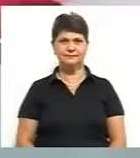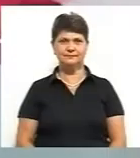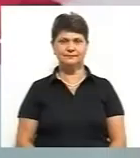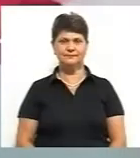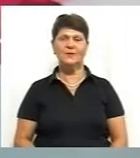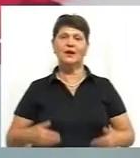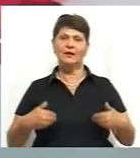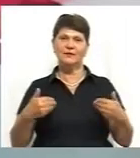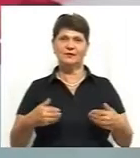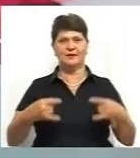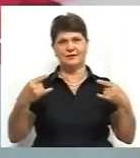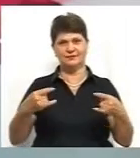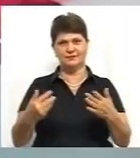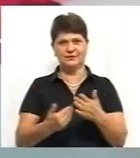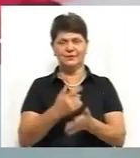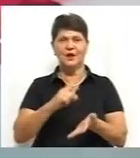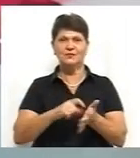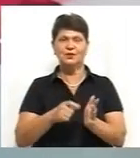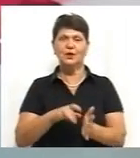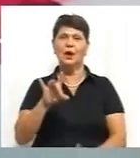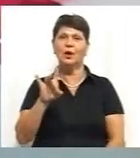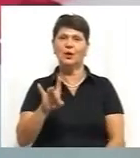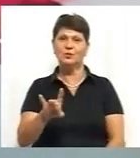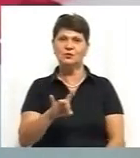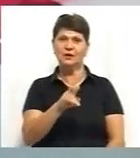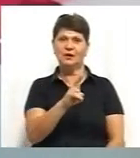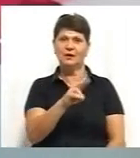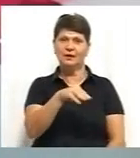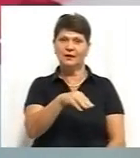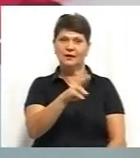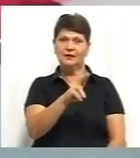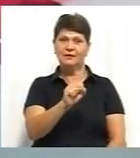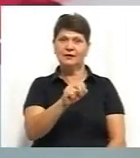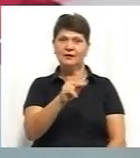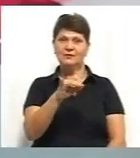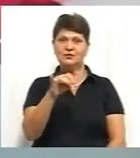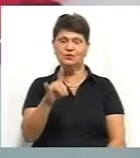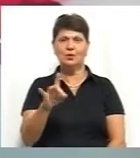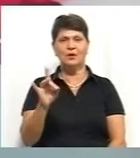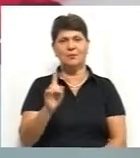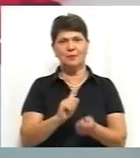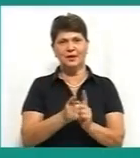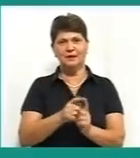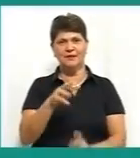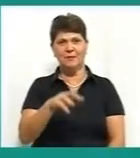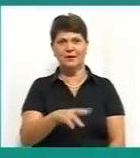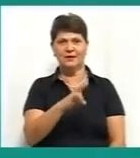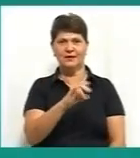Вітаю, ефірі новини у студії Руслана Ткачук та сурдоперекладач Марина Нікітіна. Сьогодні у випуску.